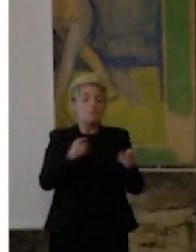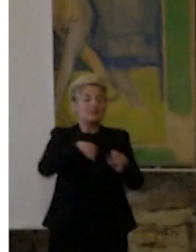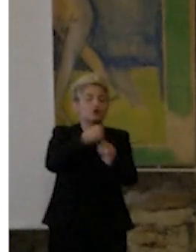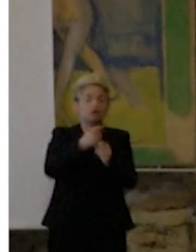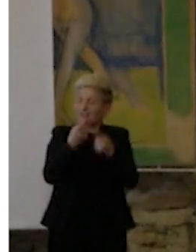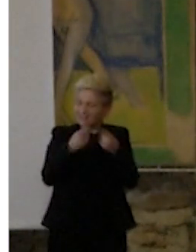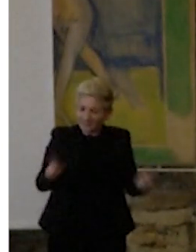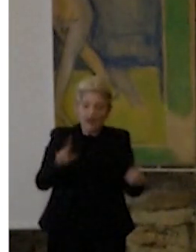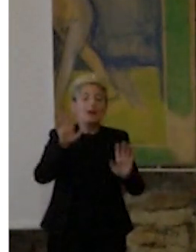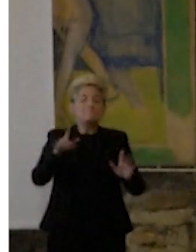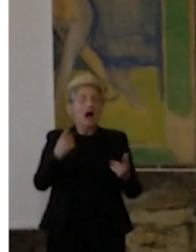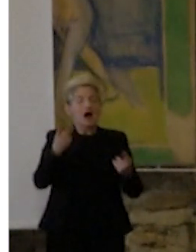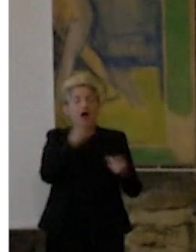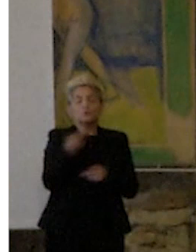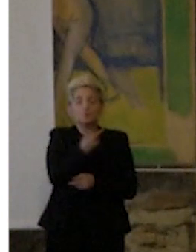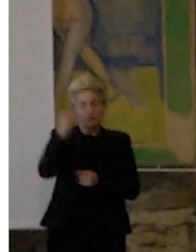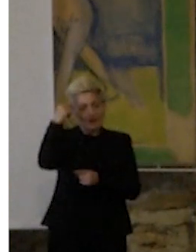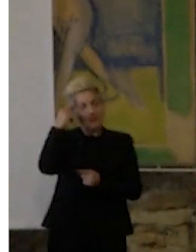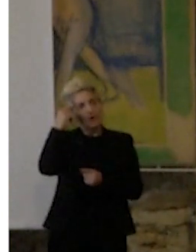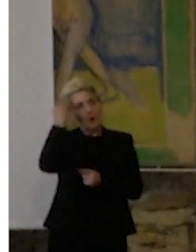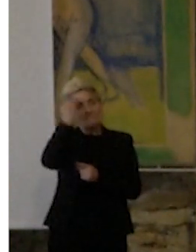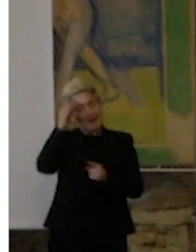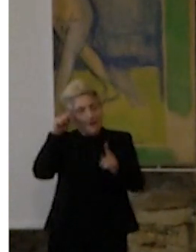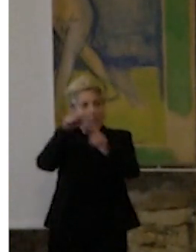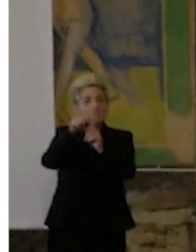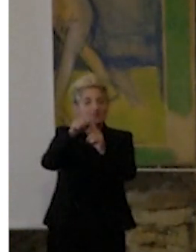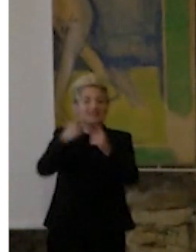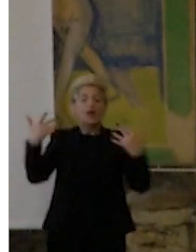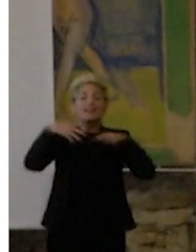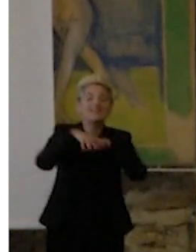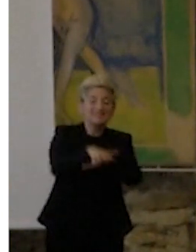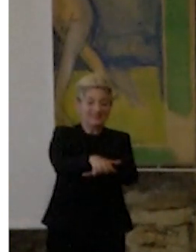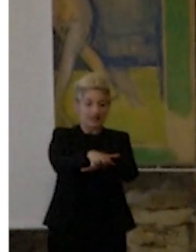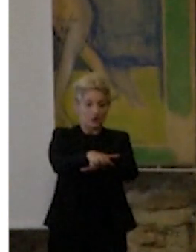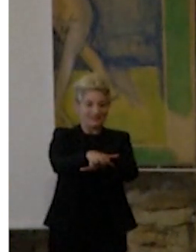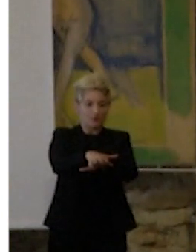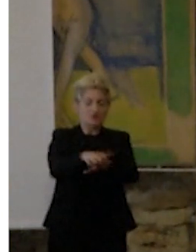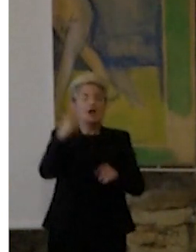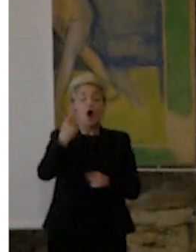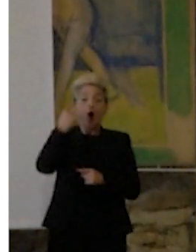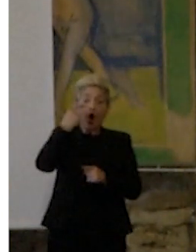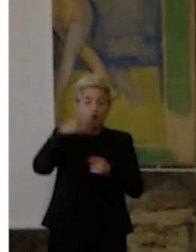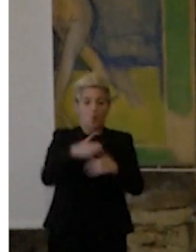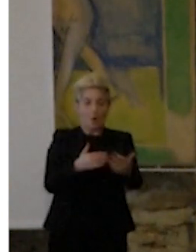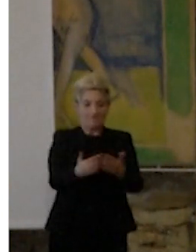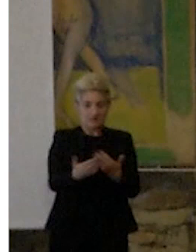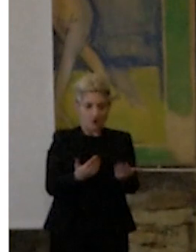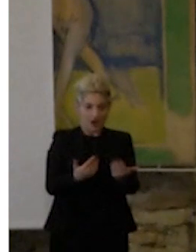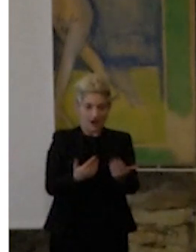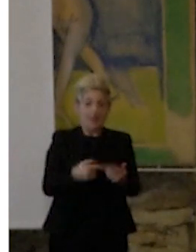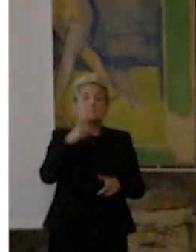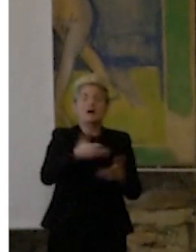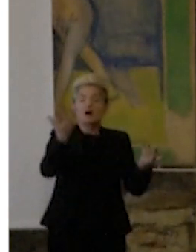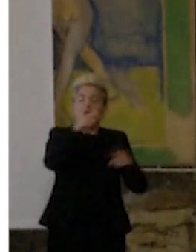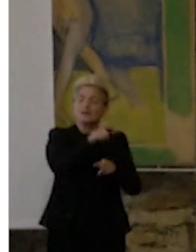completamente integrazione della dimensione visiva. Quindi ne ha dimensione oculo-manuale, ma quando siamo di fronte alla cecità